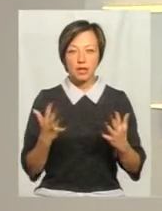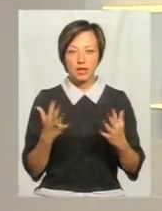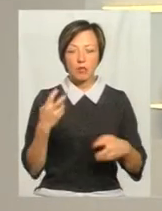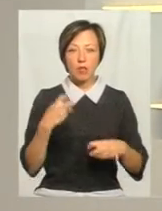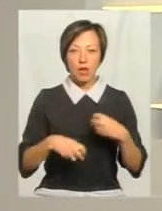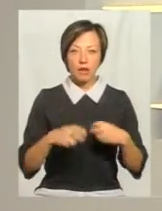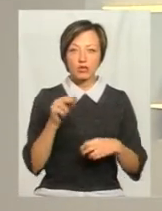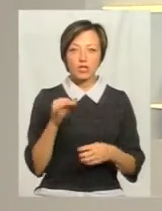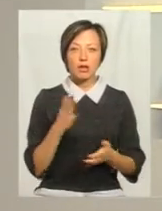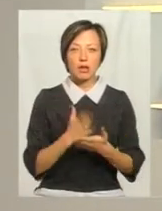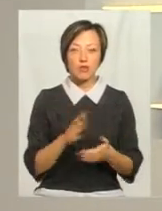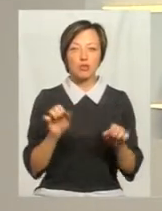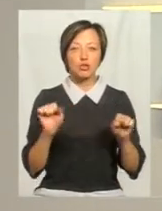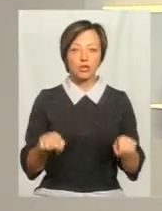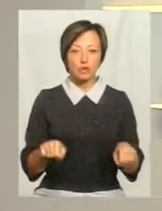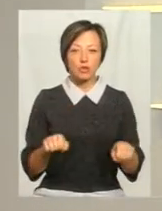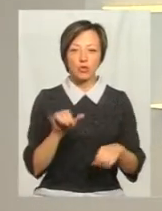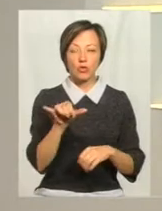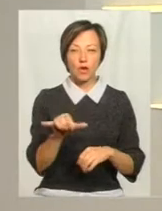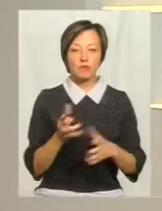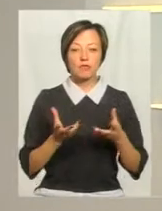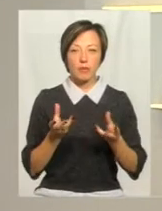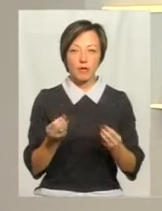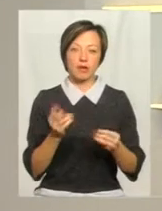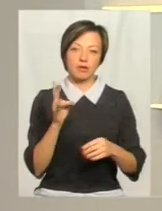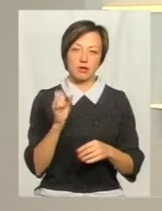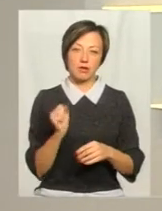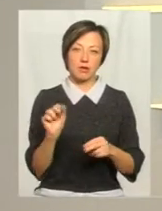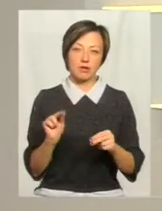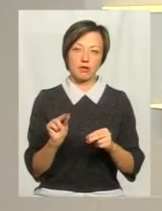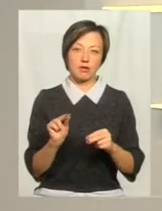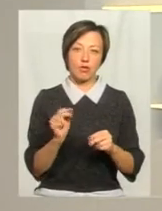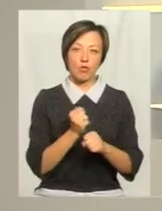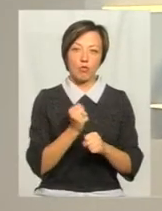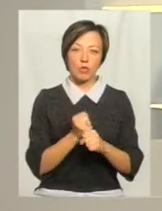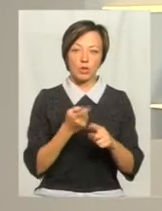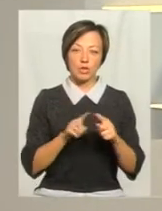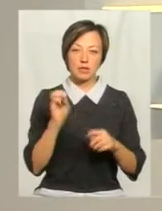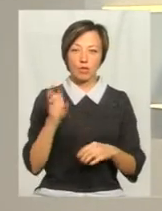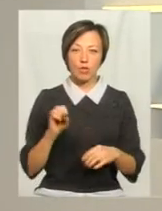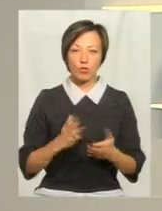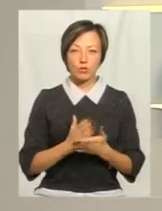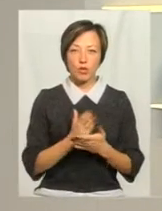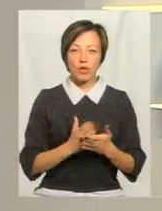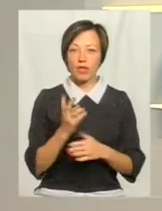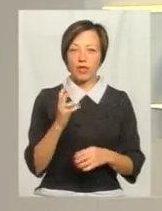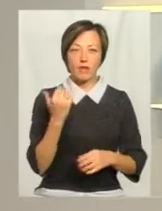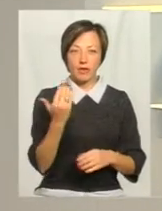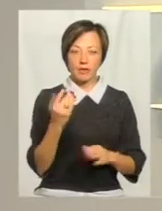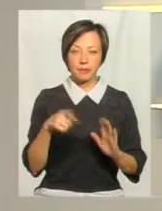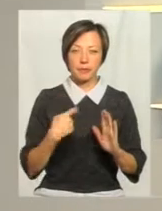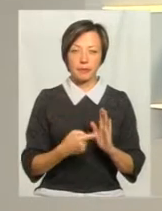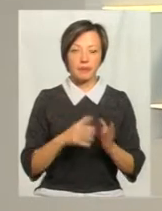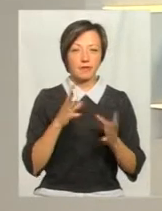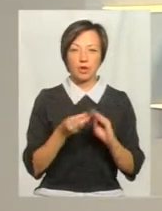поламка, чи є можливість у вас впливати, наприклад, на роботу тих світлофорів, які обслуговуєте не ви? Ну,